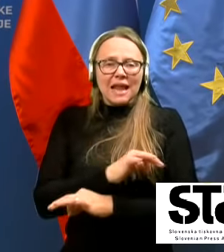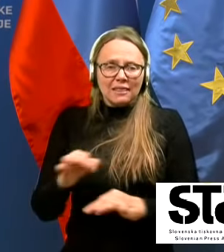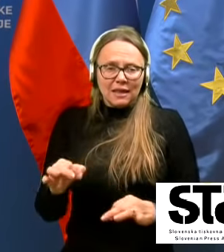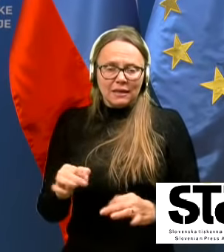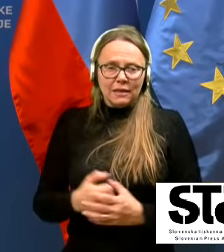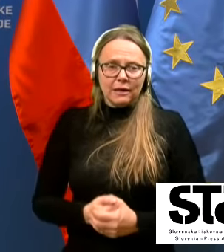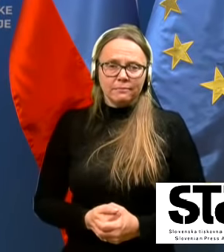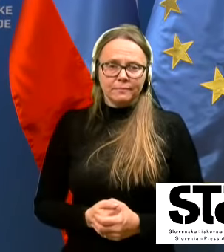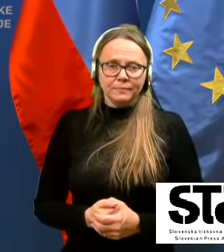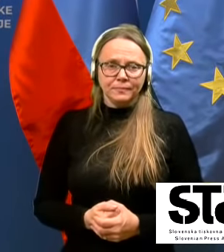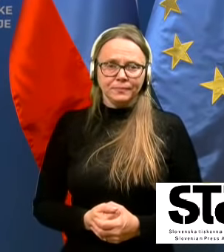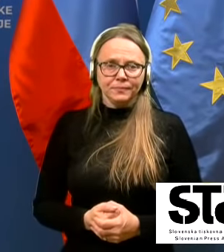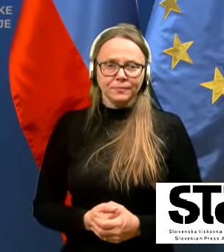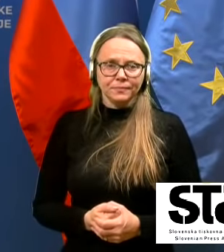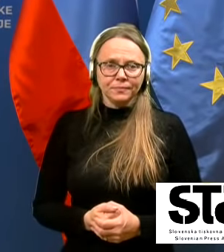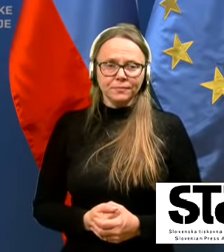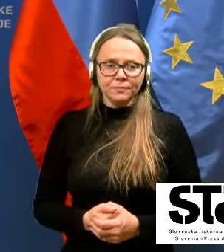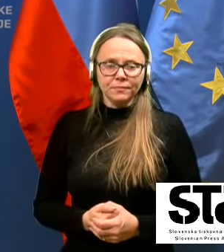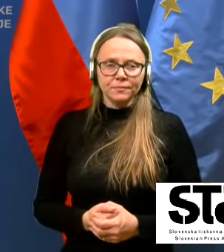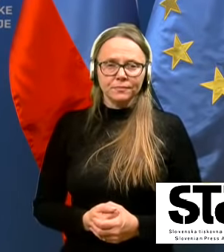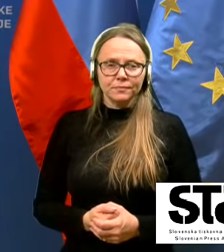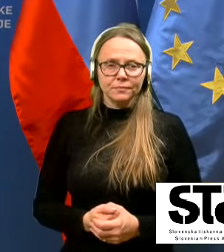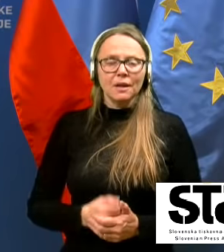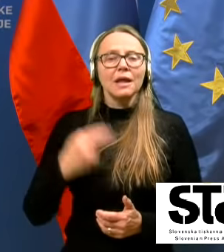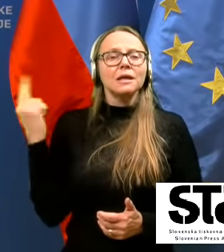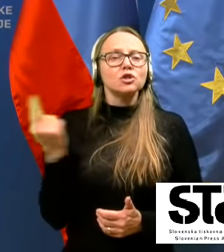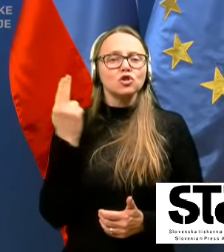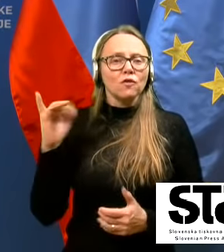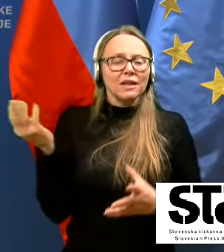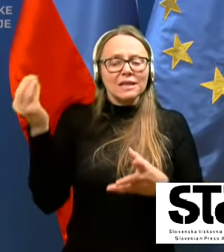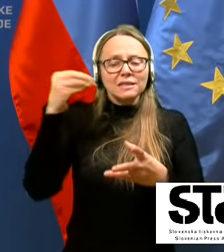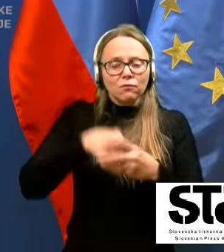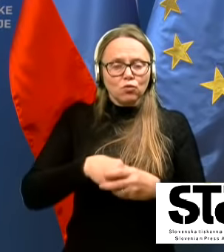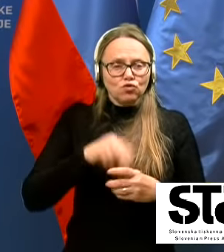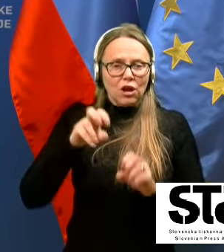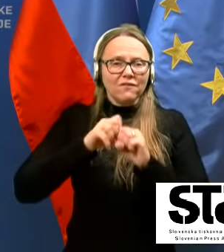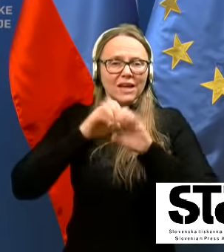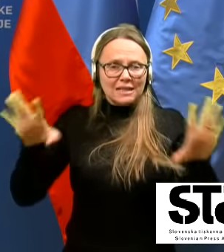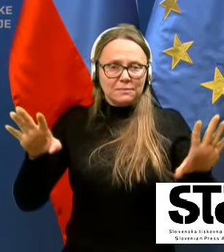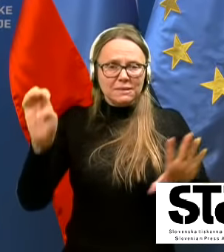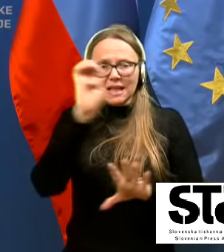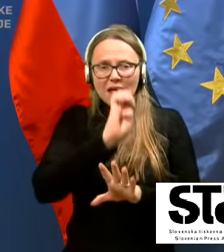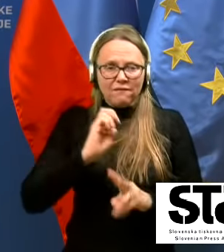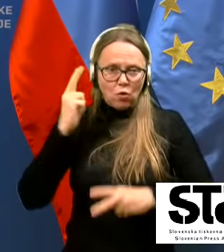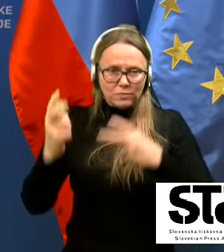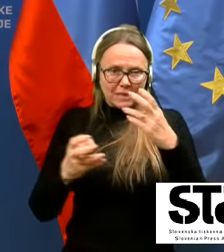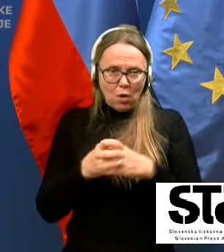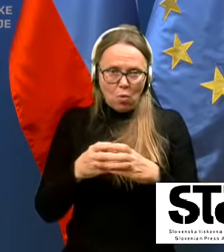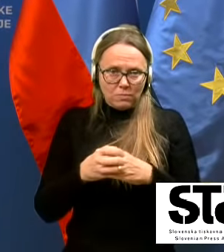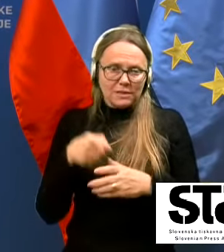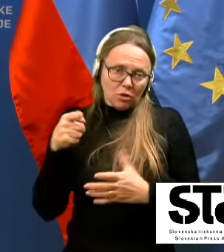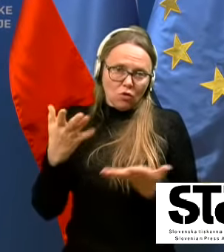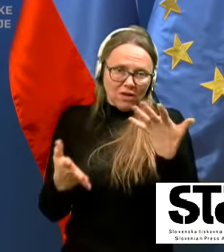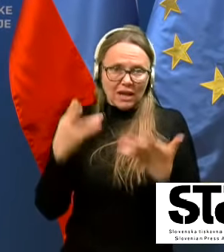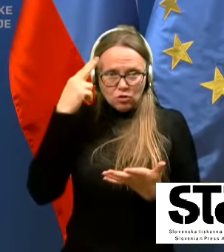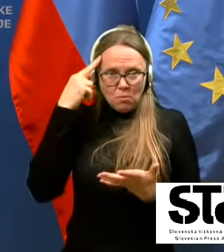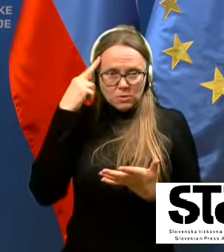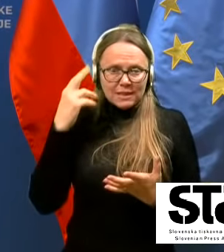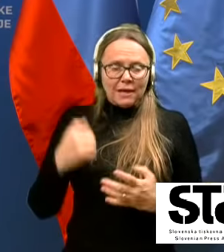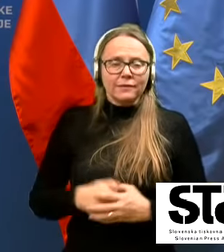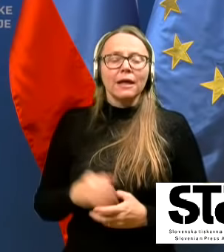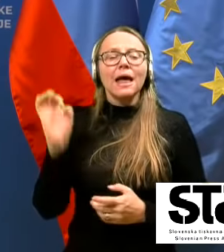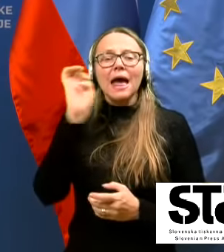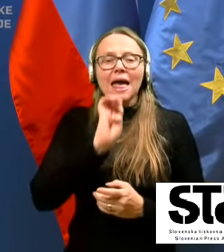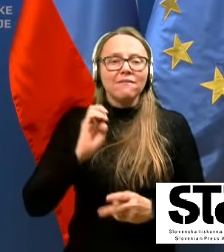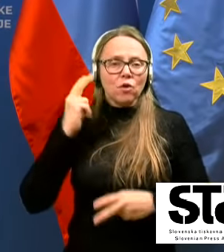zdaj mi smo, sveda Slovenija, se je vključila v ta razpis Evropske komisije, to pač verjetno poznate. In